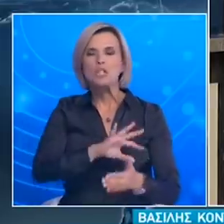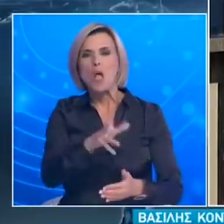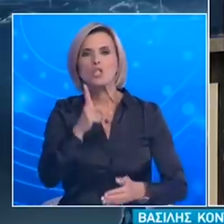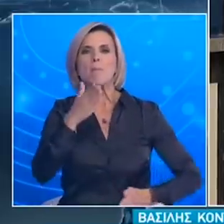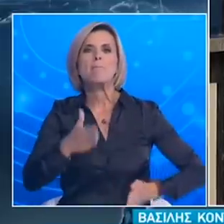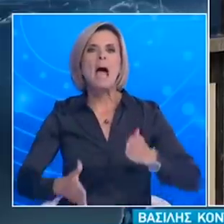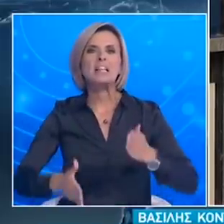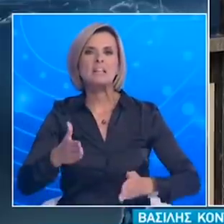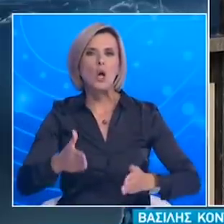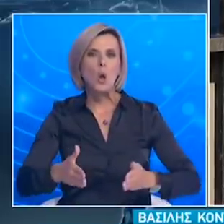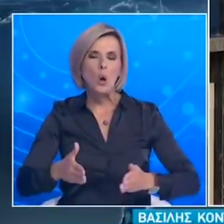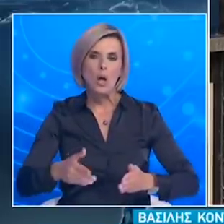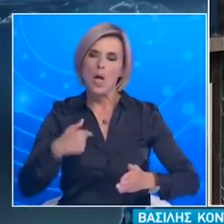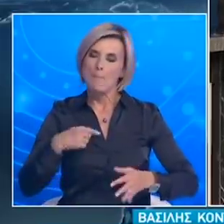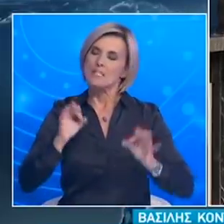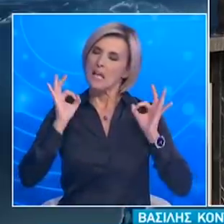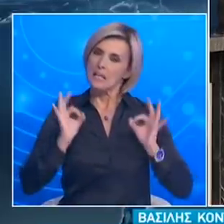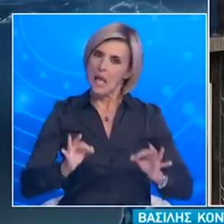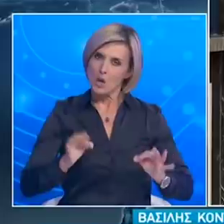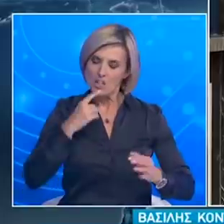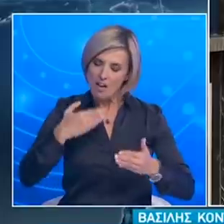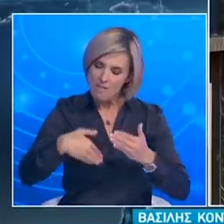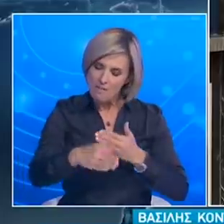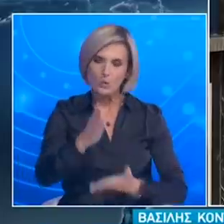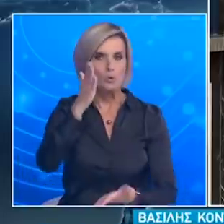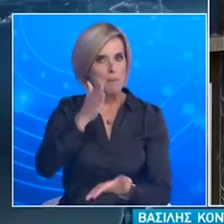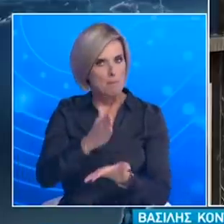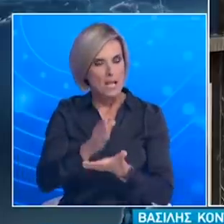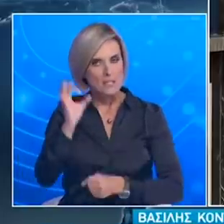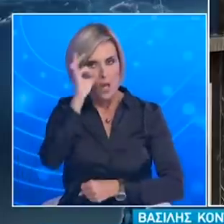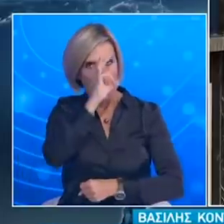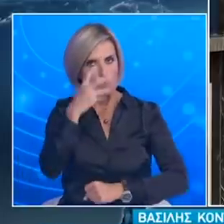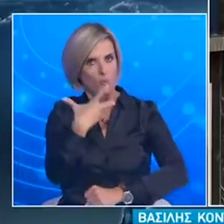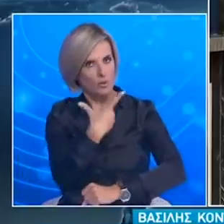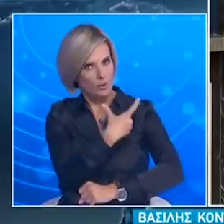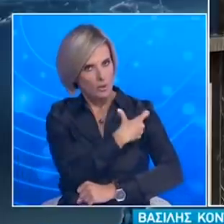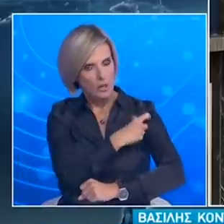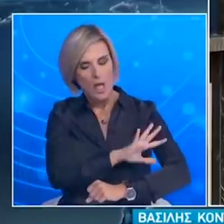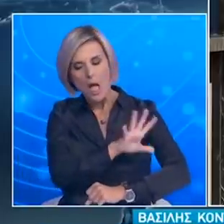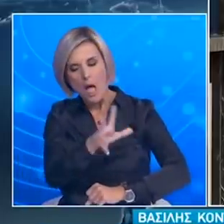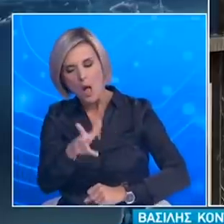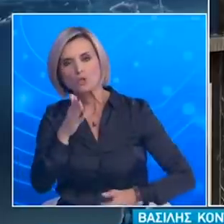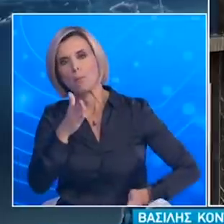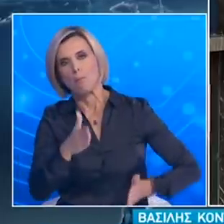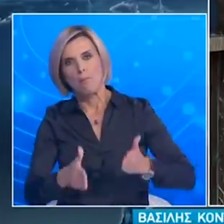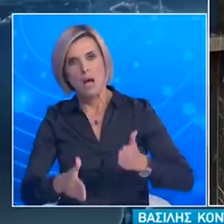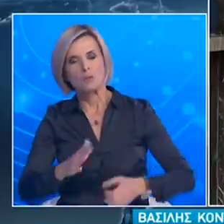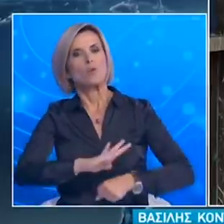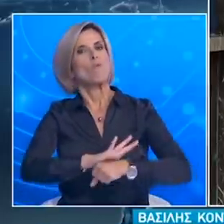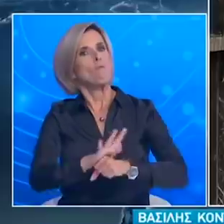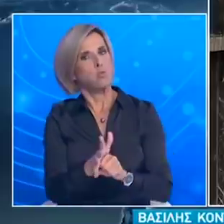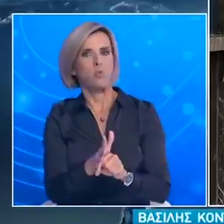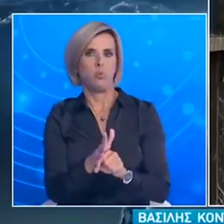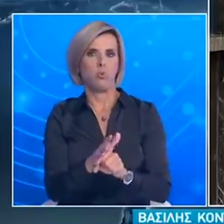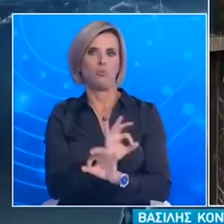Επομένως θα ξεκινήσουμε κανονικά φέτος Όπως και κάθε χρόνο Έχουμε διασφαλίσει επιπλέον ποσότητες εμβολίων